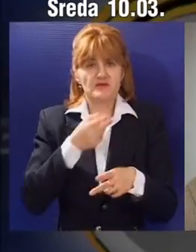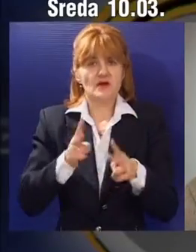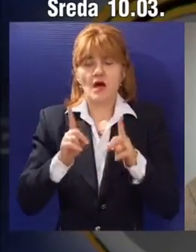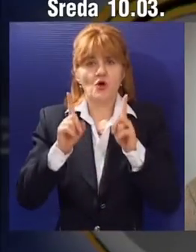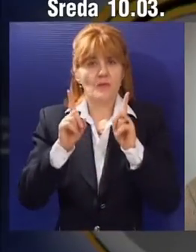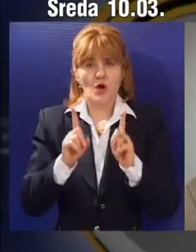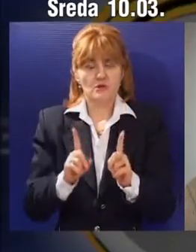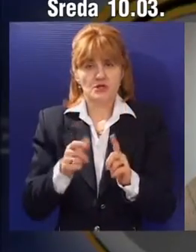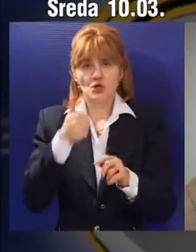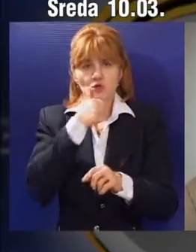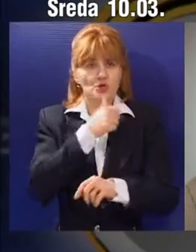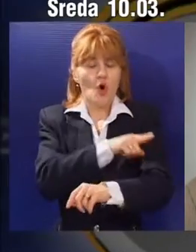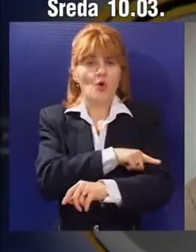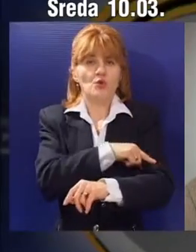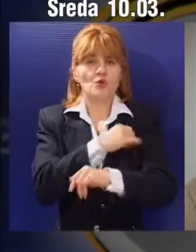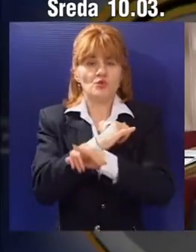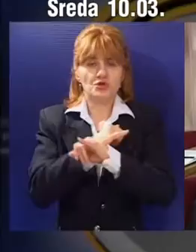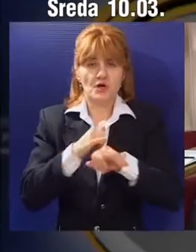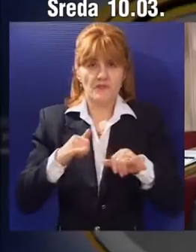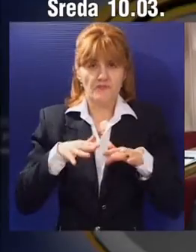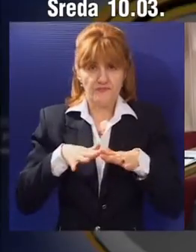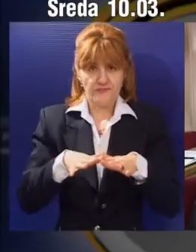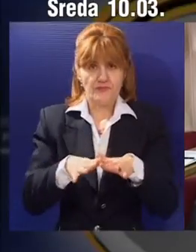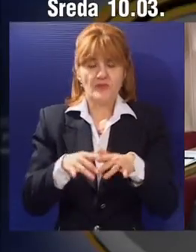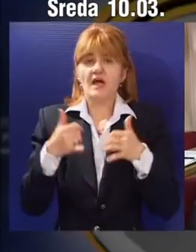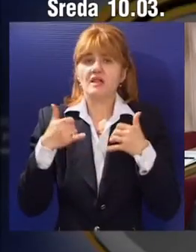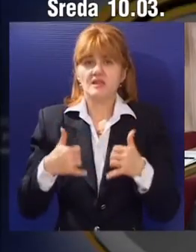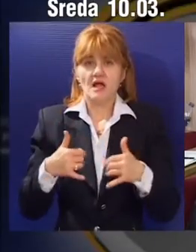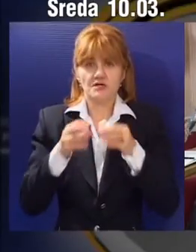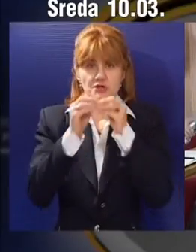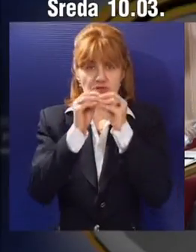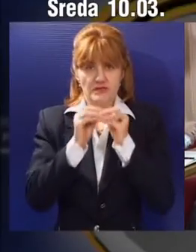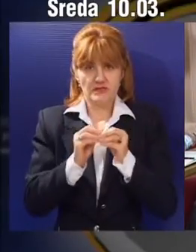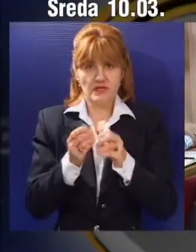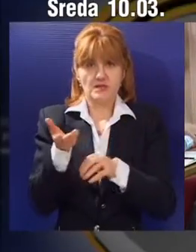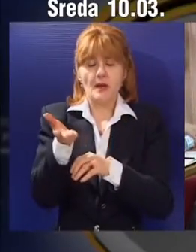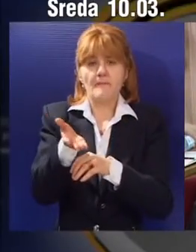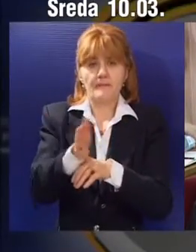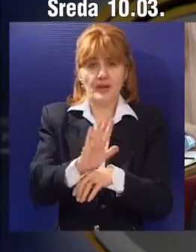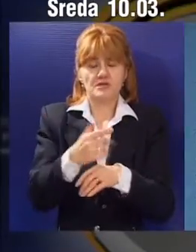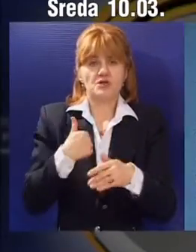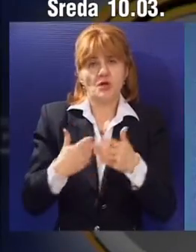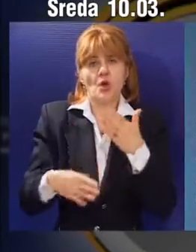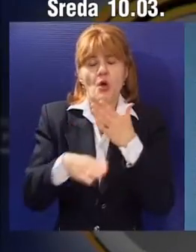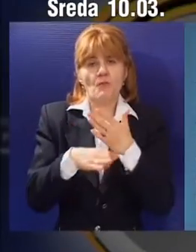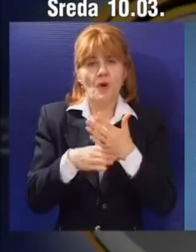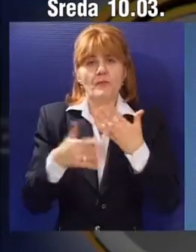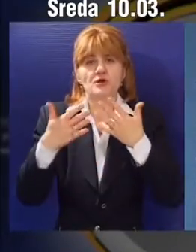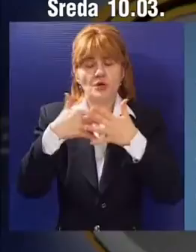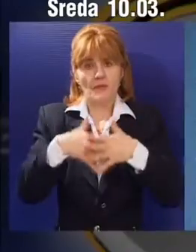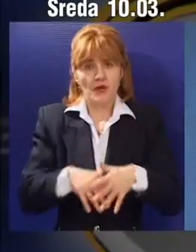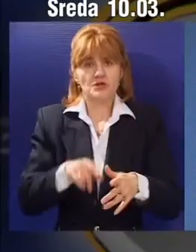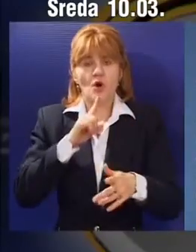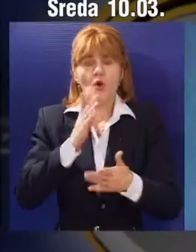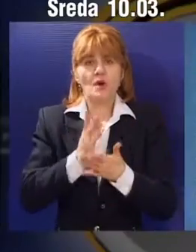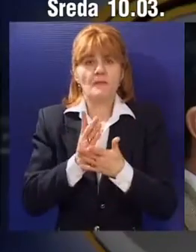preduzeća ostala što duže na tržištu. Na današnjim sastanku su prezentovane mogućnosti i pomoći preduzećima koja